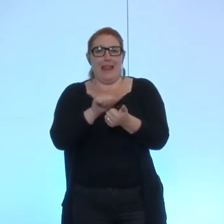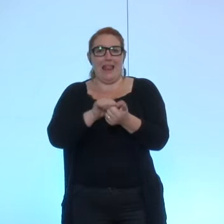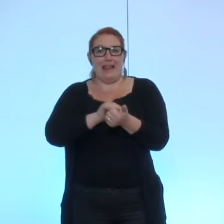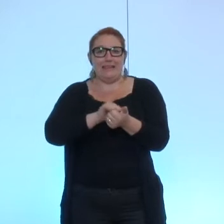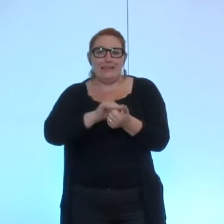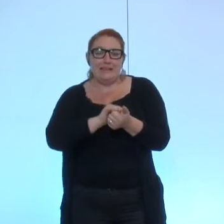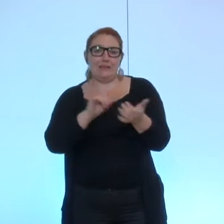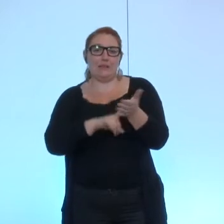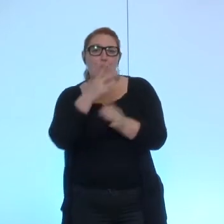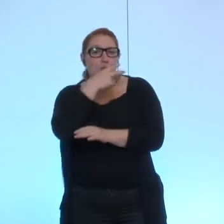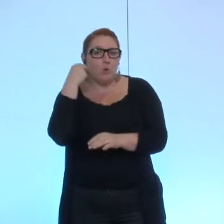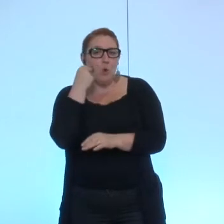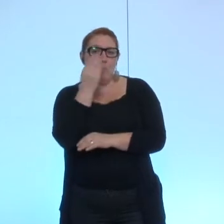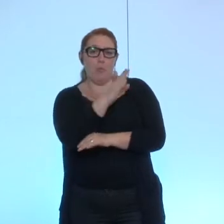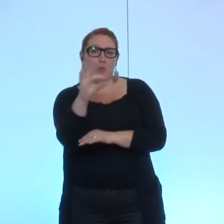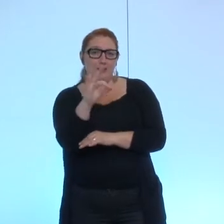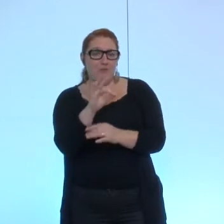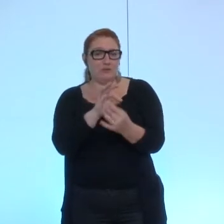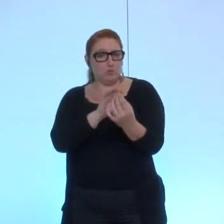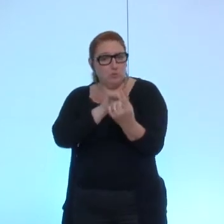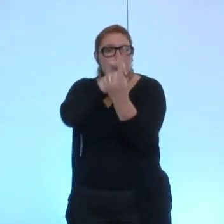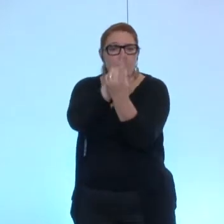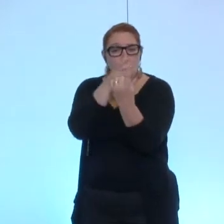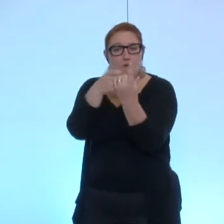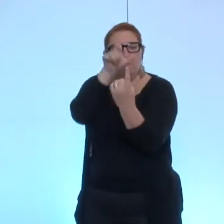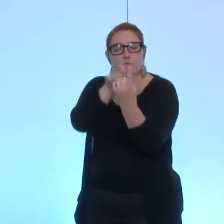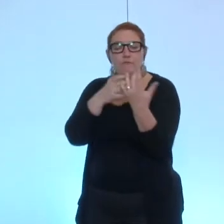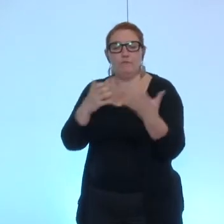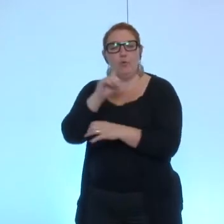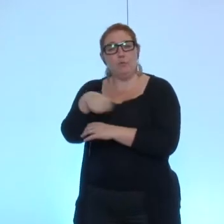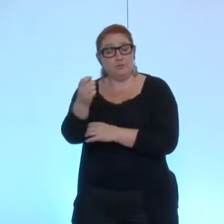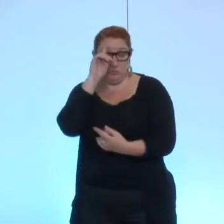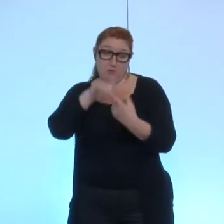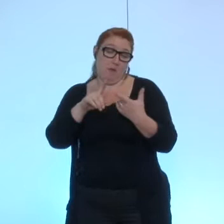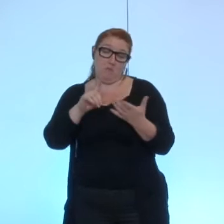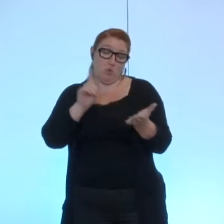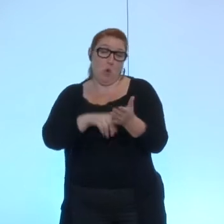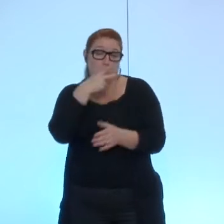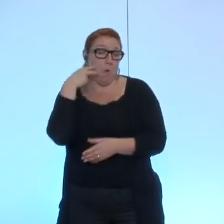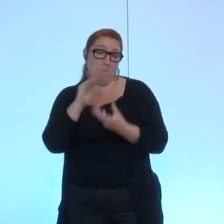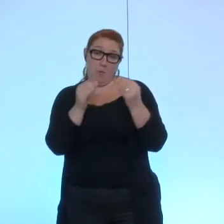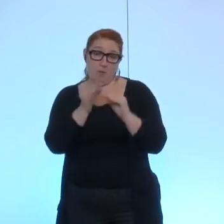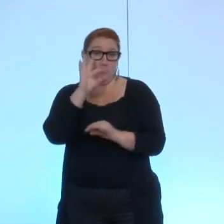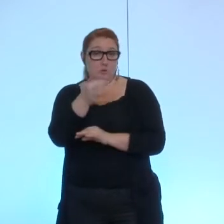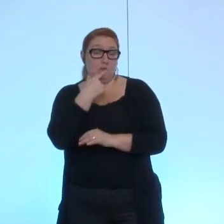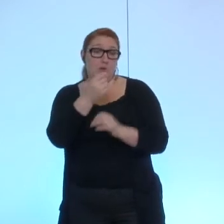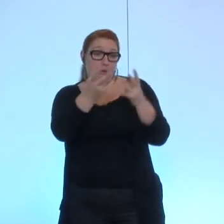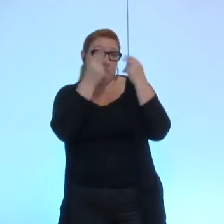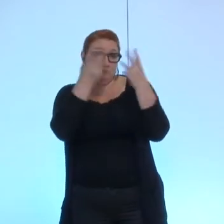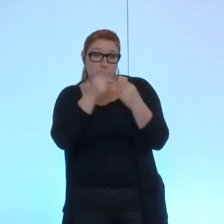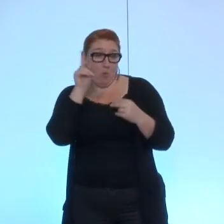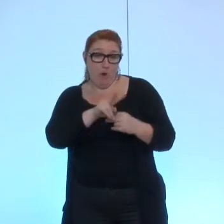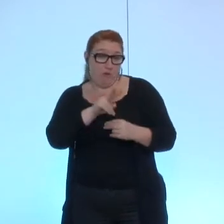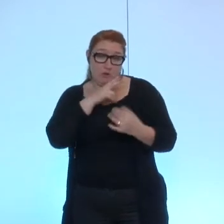les problèmes de droits de l'homme donc voilà et bon que je ne peux que m'inscrire dans tout ce qui s'est dit quoi donc